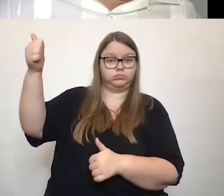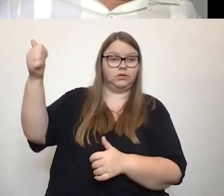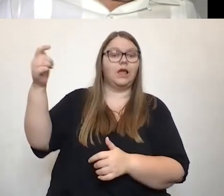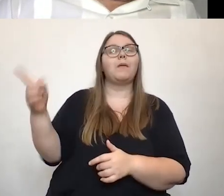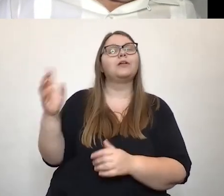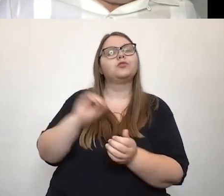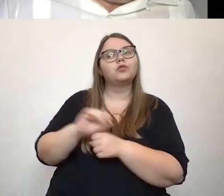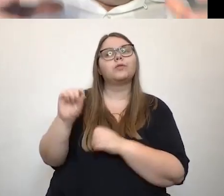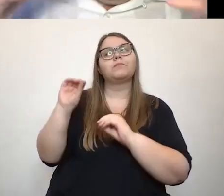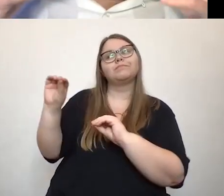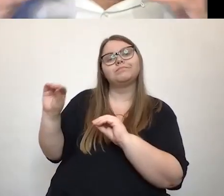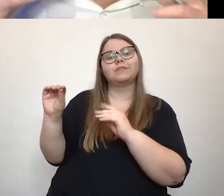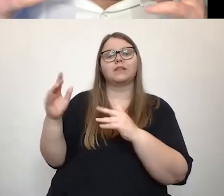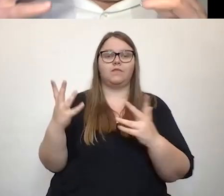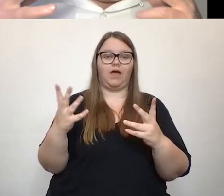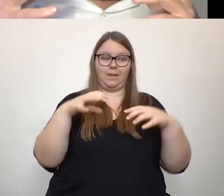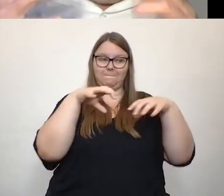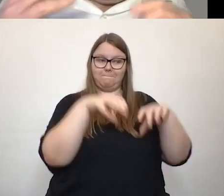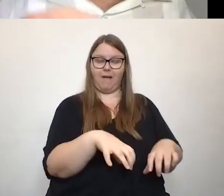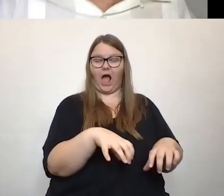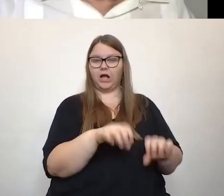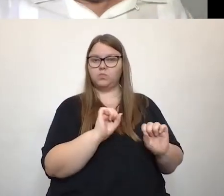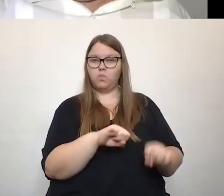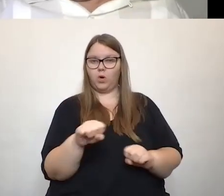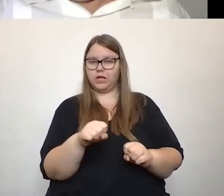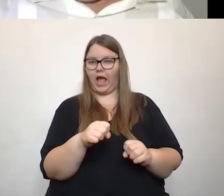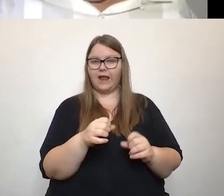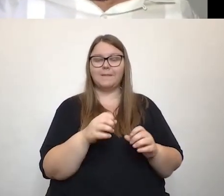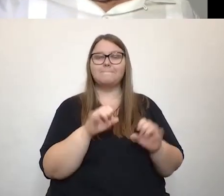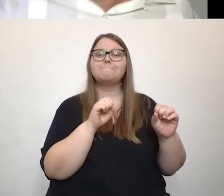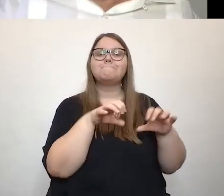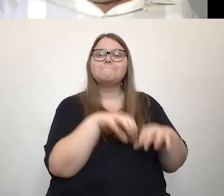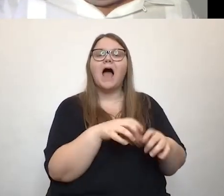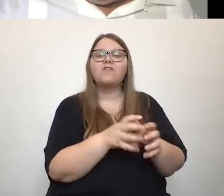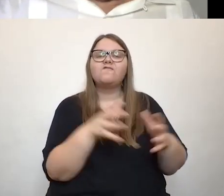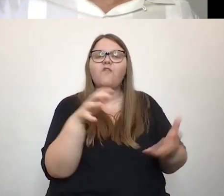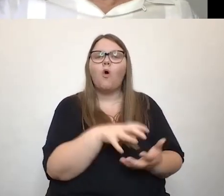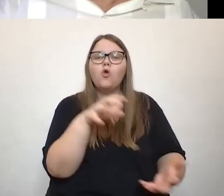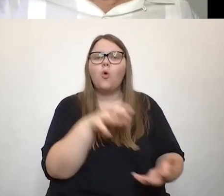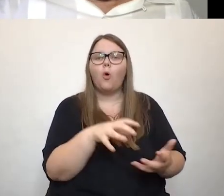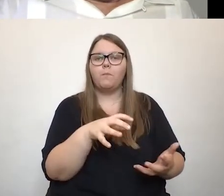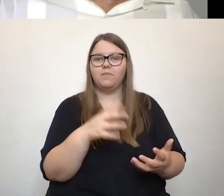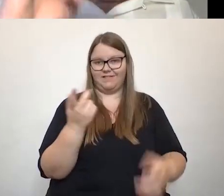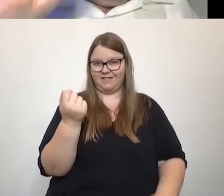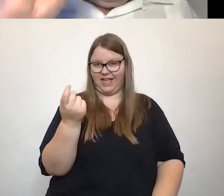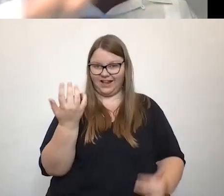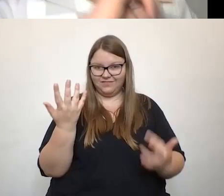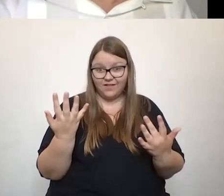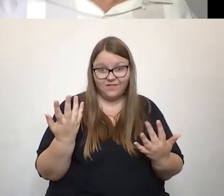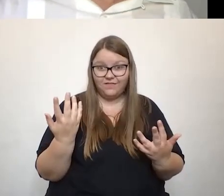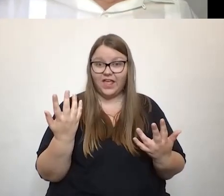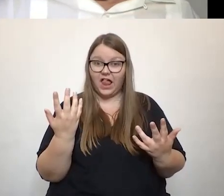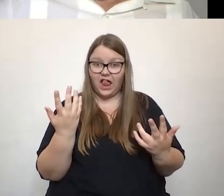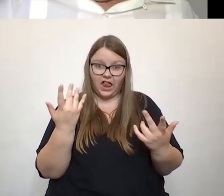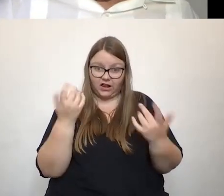vermitteln, welche Marktopportunität, welches Marktvolumen, welcher ökonomische Mehrwert entstehen kann, mit